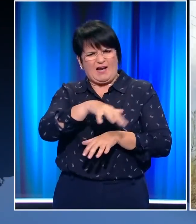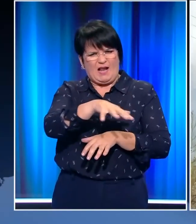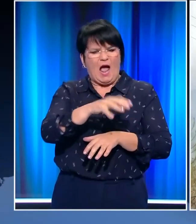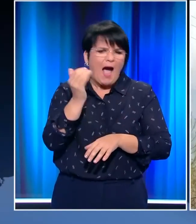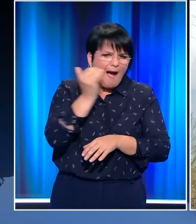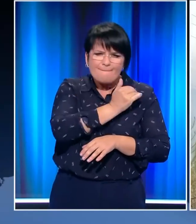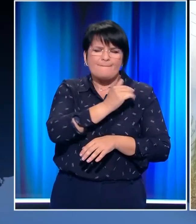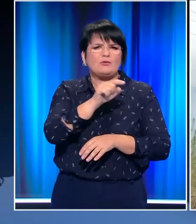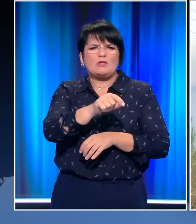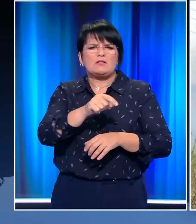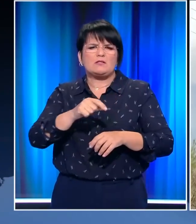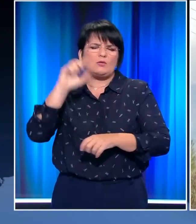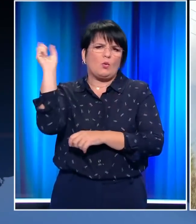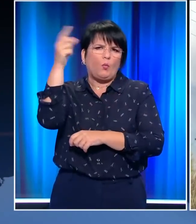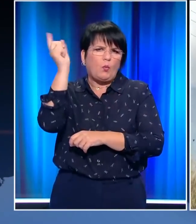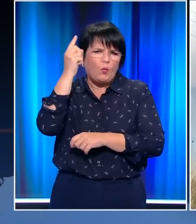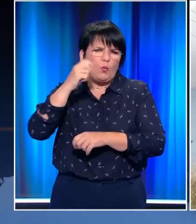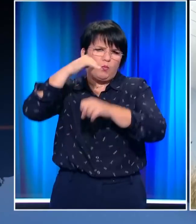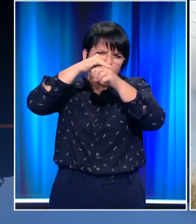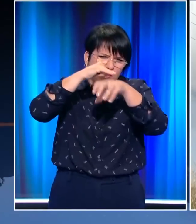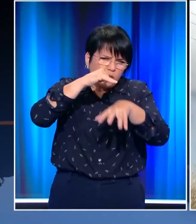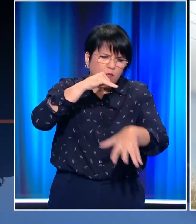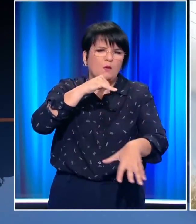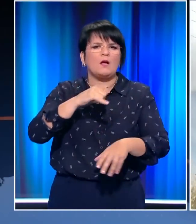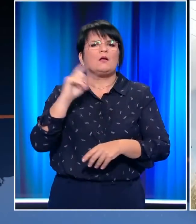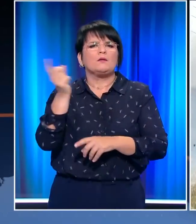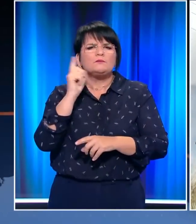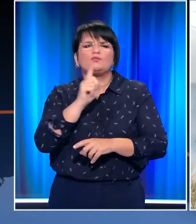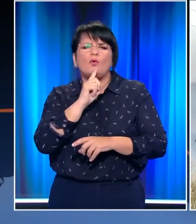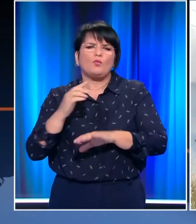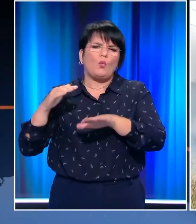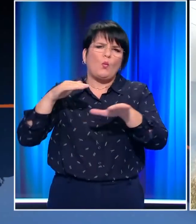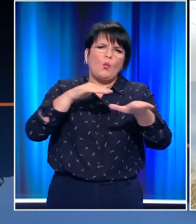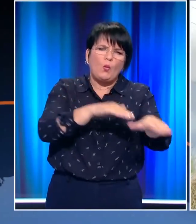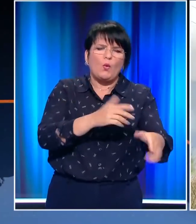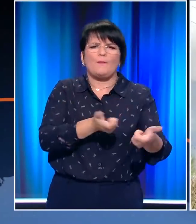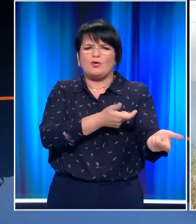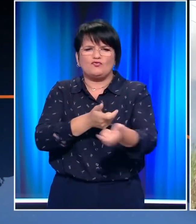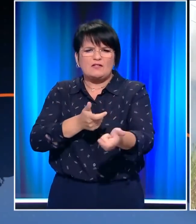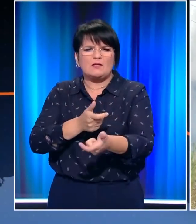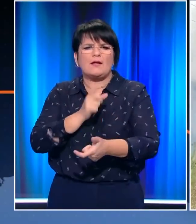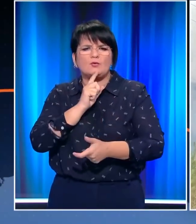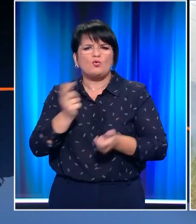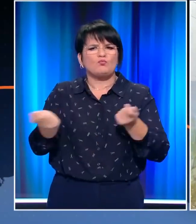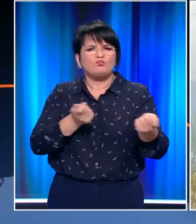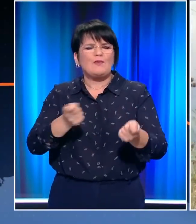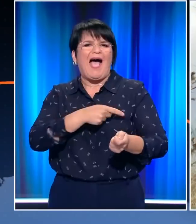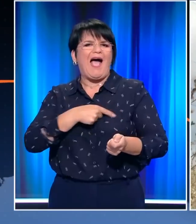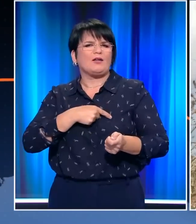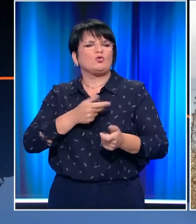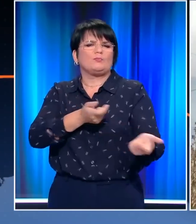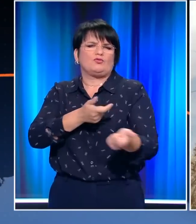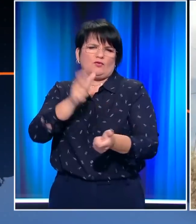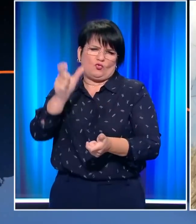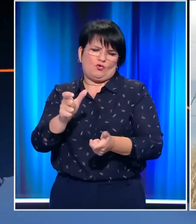Επιτόπου έσπευσαν ισχυρές πυροσβεστικές δυνάμεις με συμμετοχή και ένα αέριον μέσων ενώ την επιχείρηση κατάσβεσης συντονίζει ο αρχηγός της